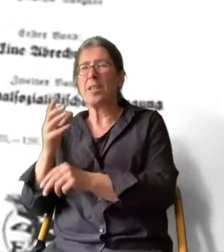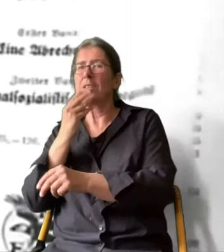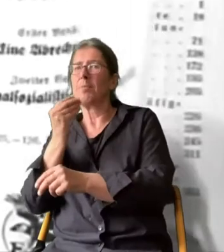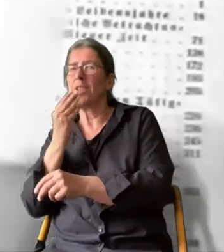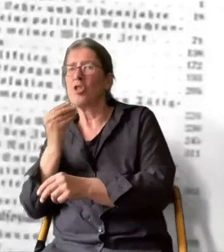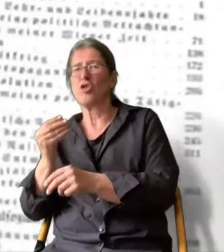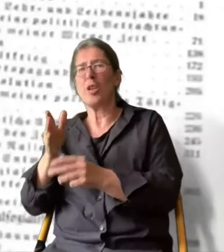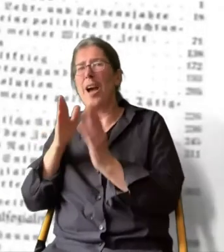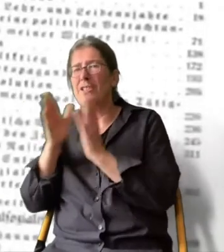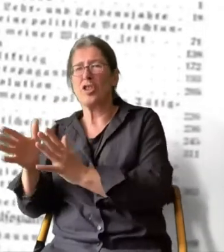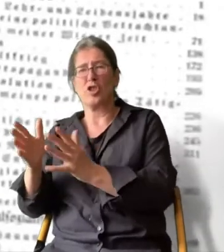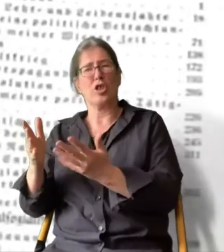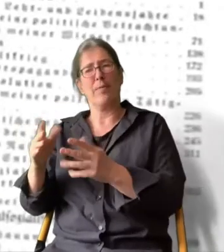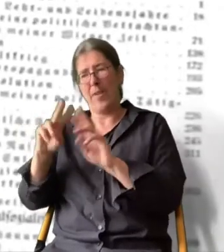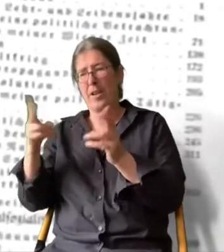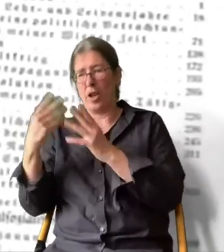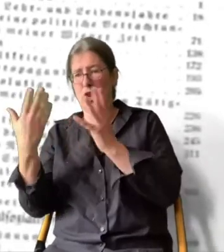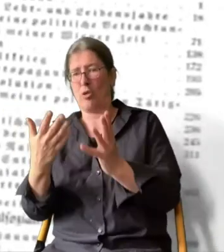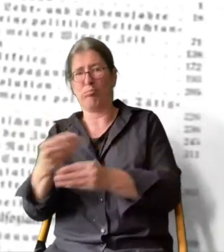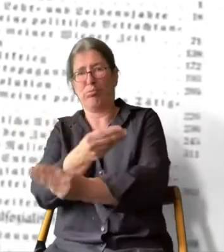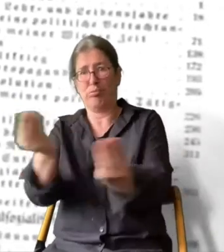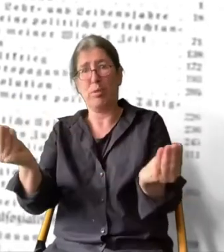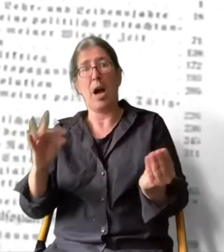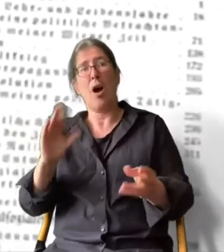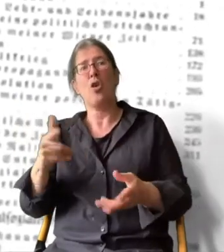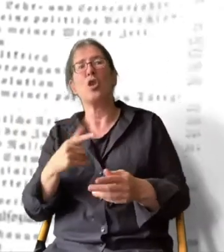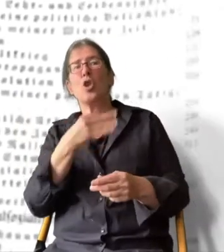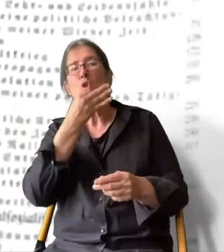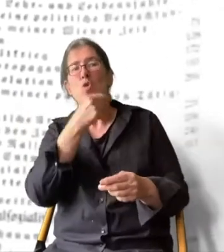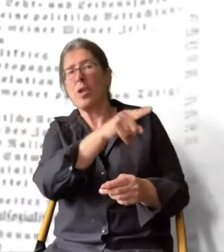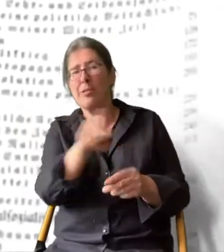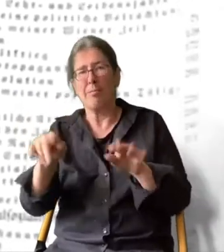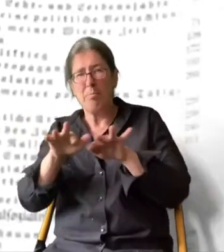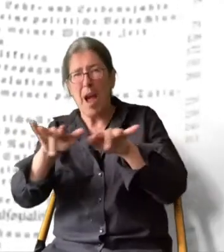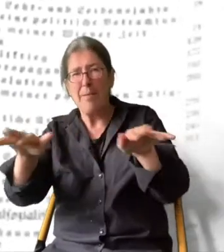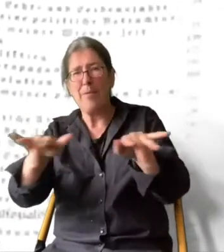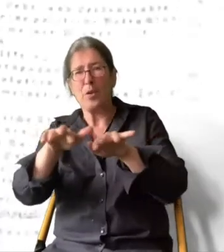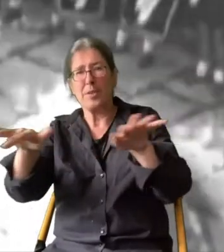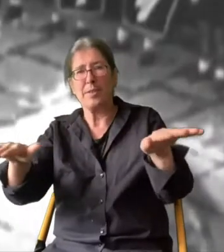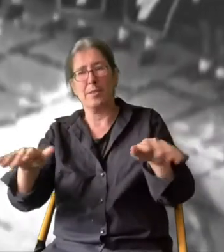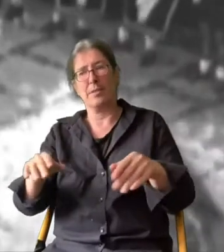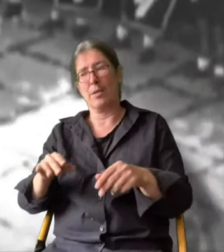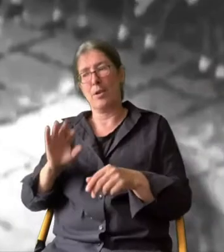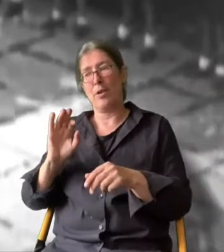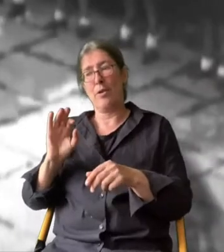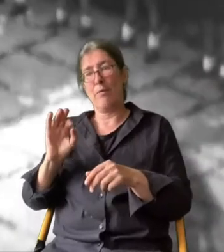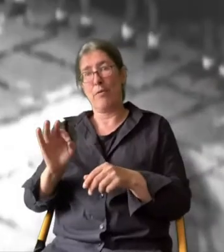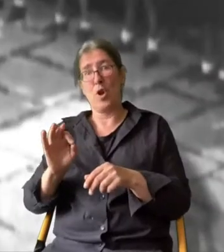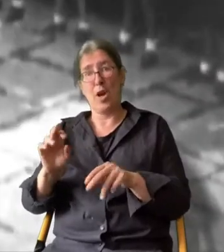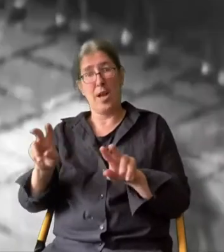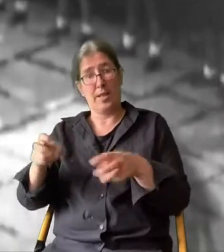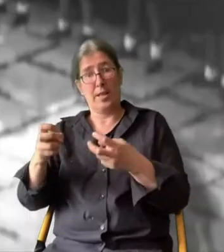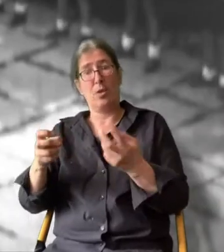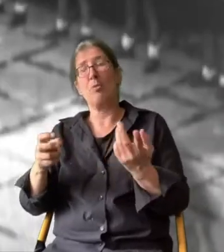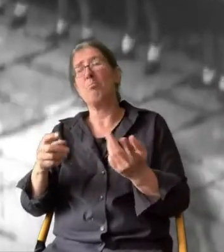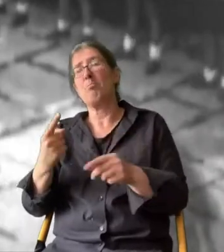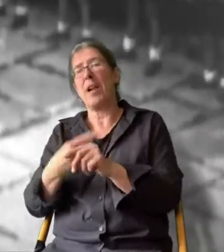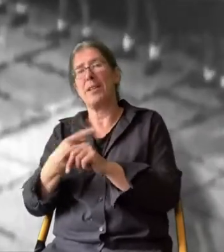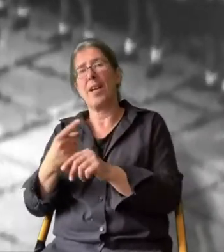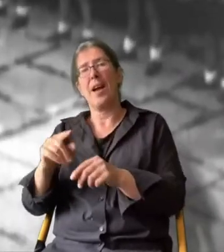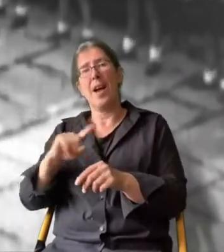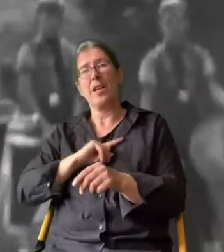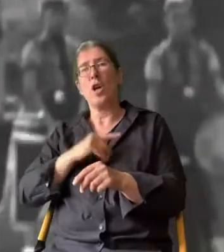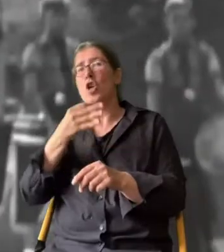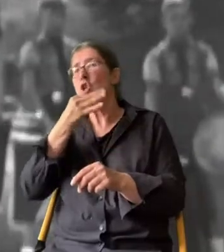rassistische Weltanschauung in die Welt tragen. Nicht zuletzt auch in die Köpfe der Jugend. Für deren Erziehung ist bald ein